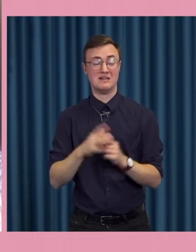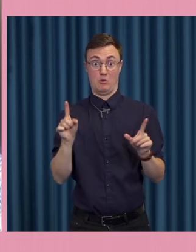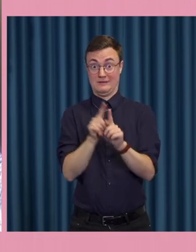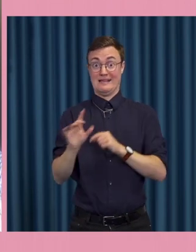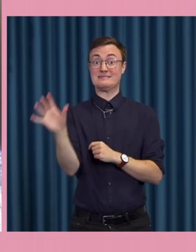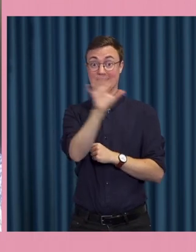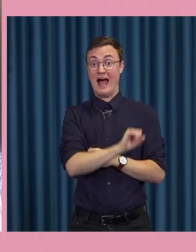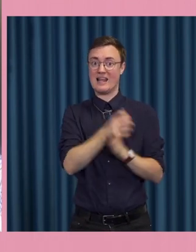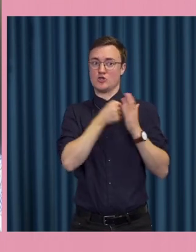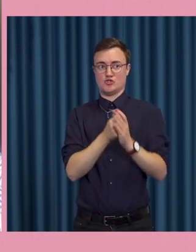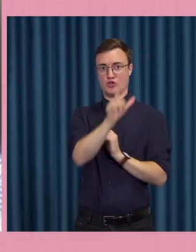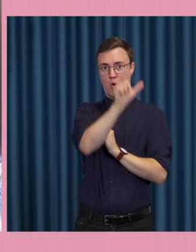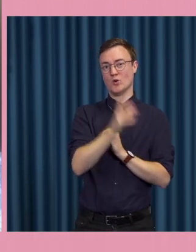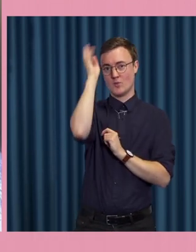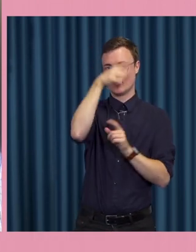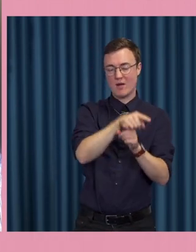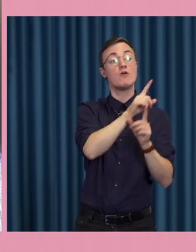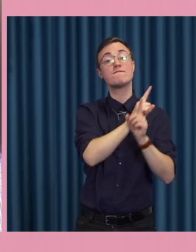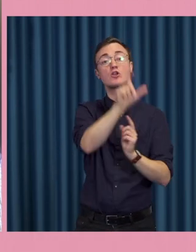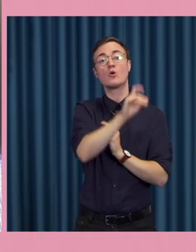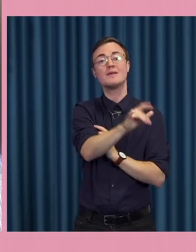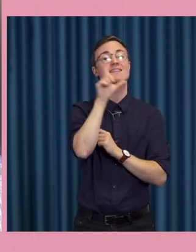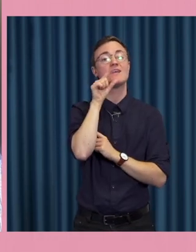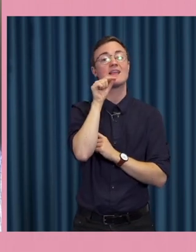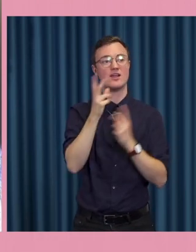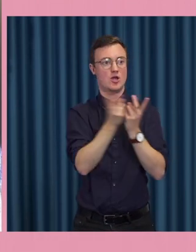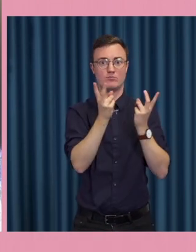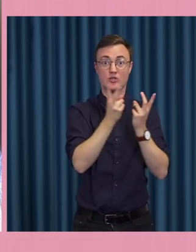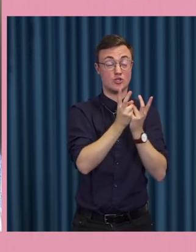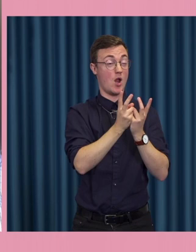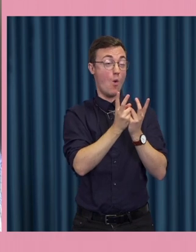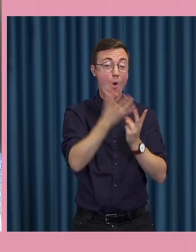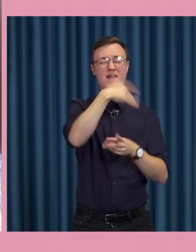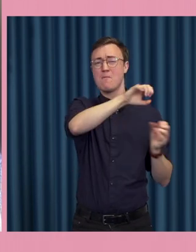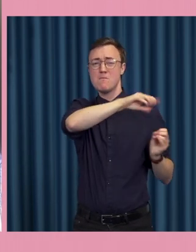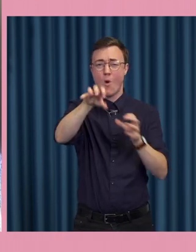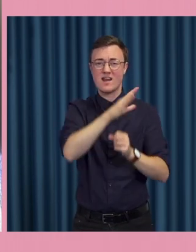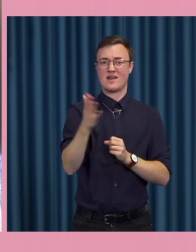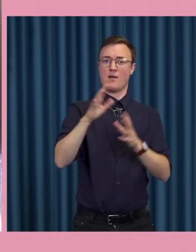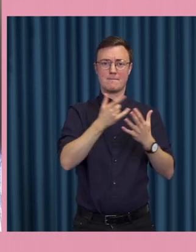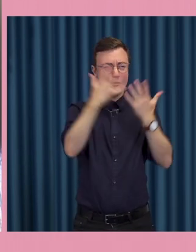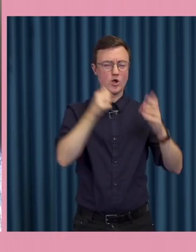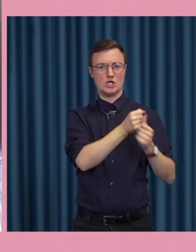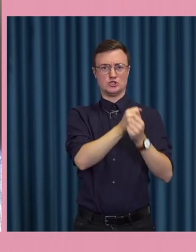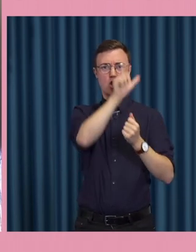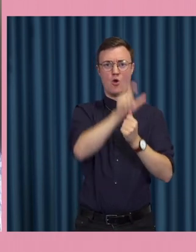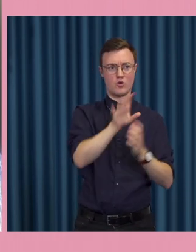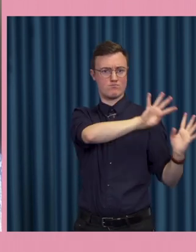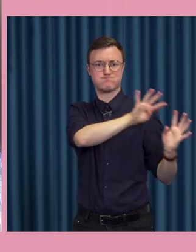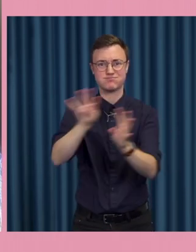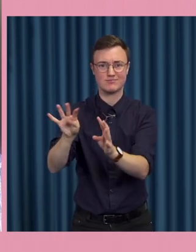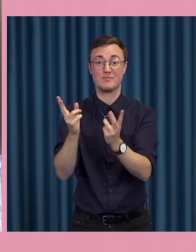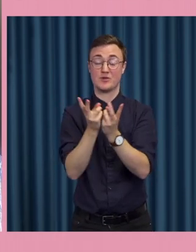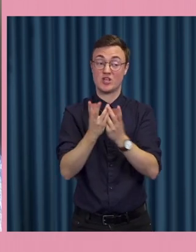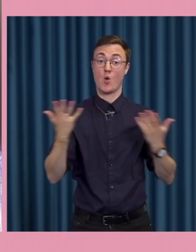som stöttar honom följer honom så innebär det att han får ett inflytande den vägen så man ska inte underskatta det där